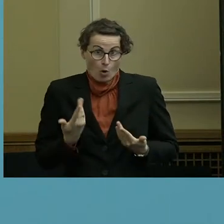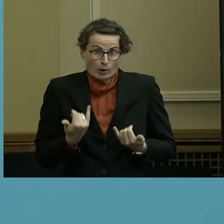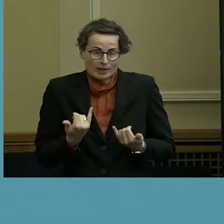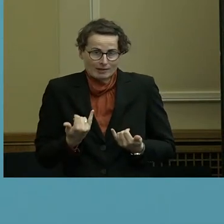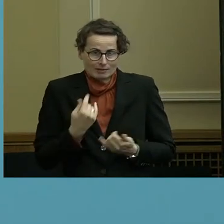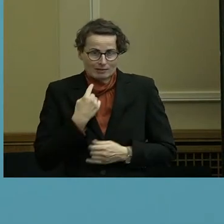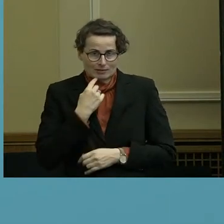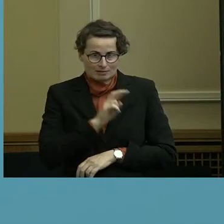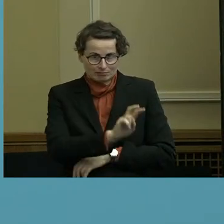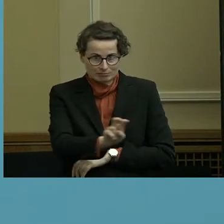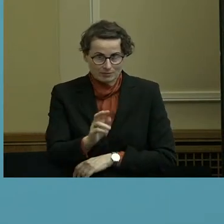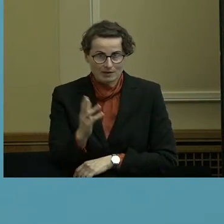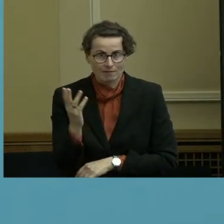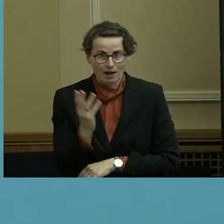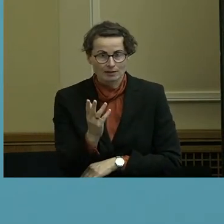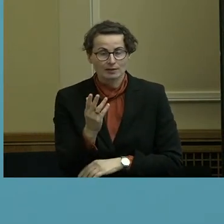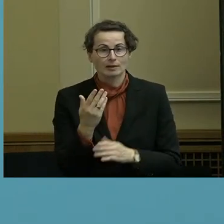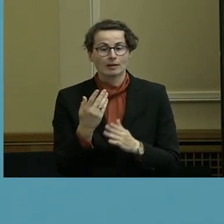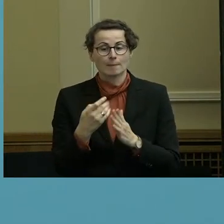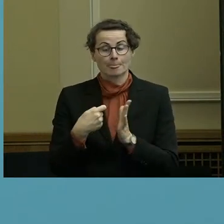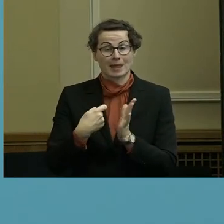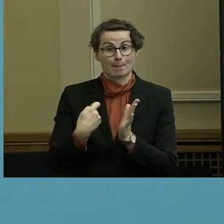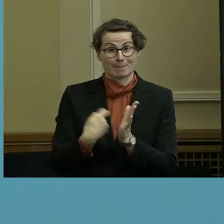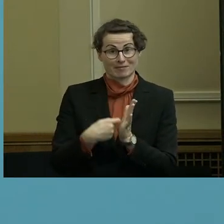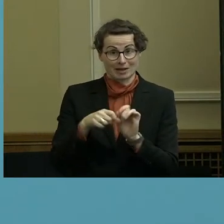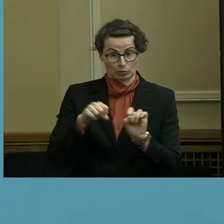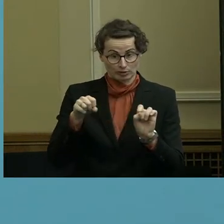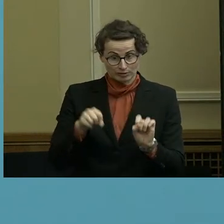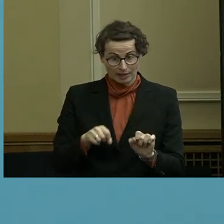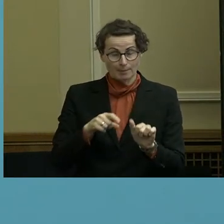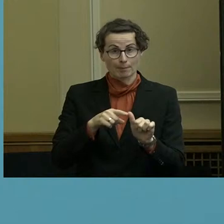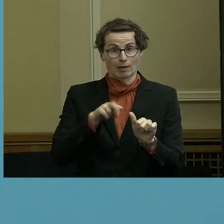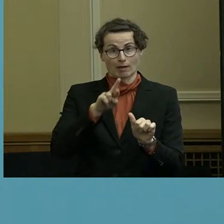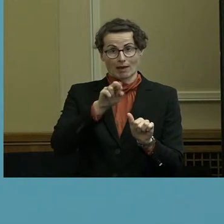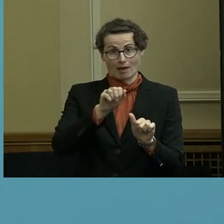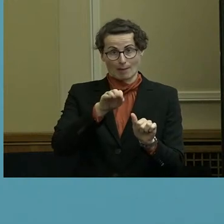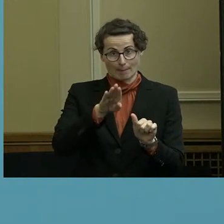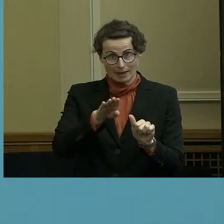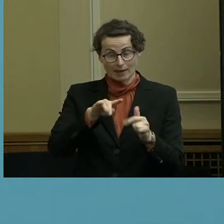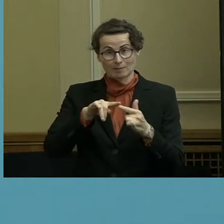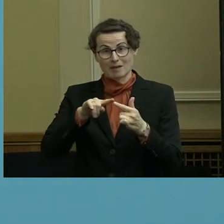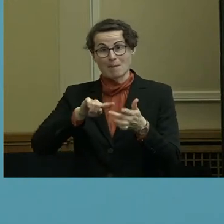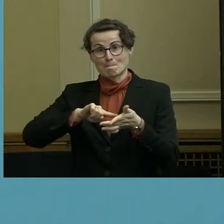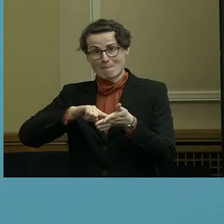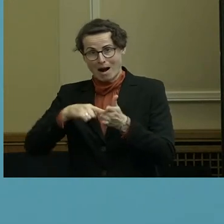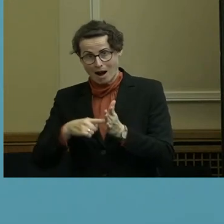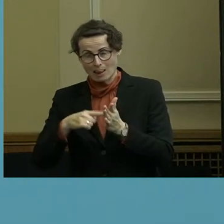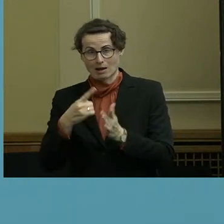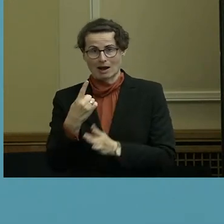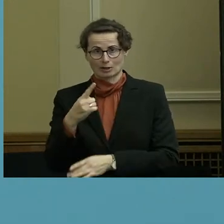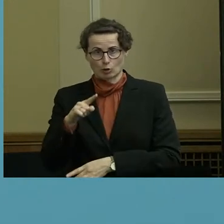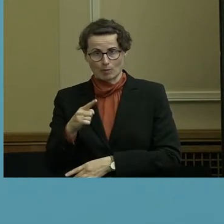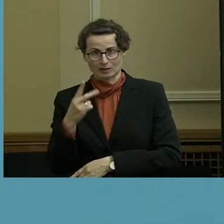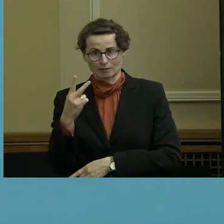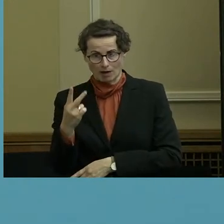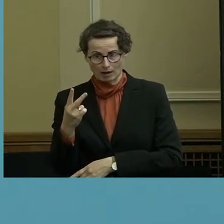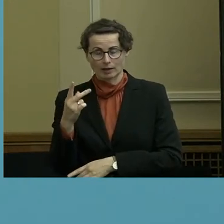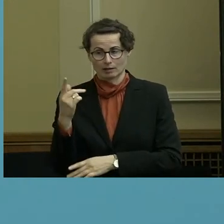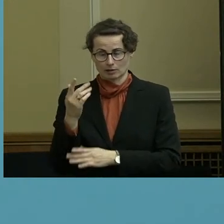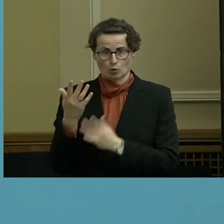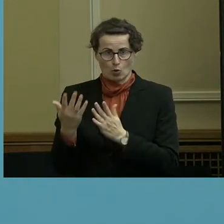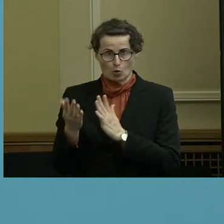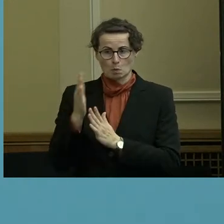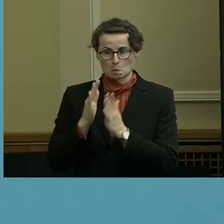ist, dass wir dieses Bewertungssystem nach RAB und diesen Faktor 1,2, den halten wir für durchaus plausibel.